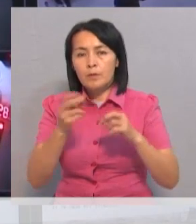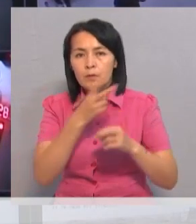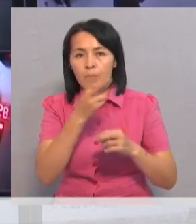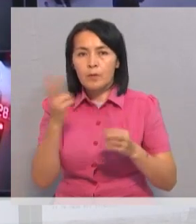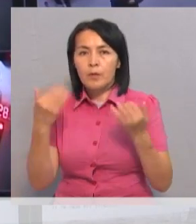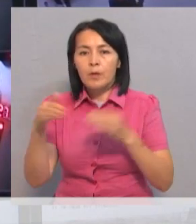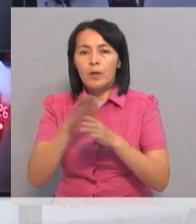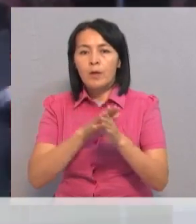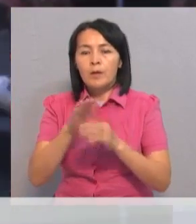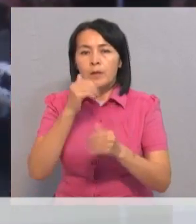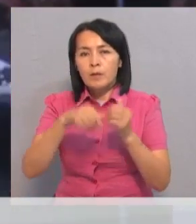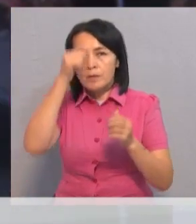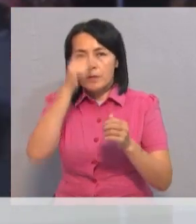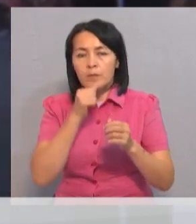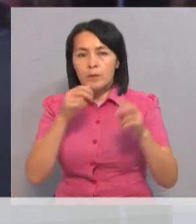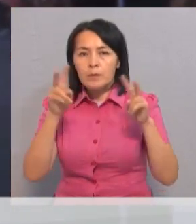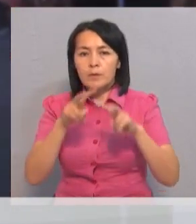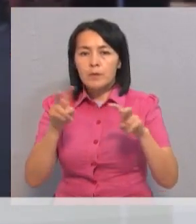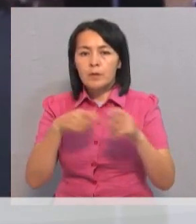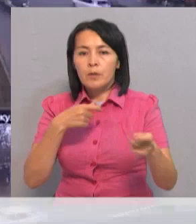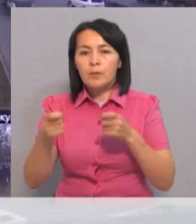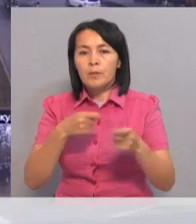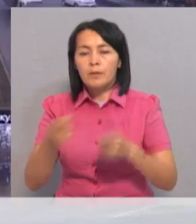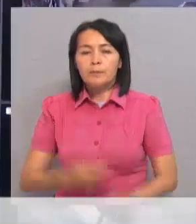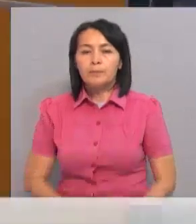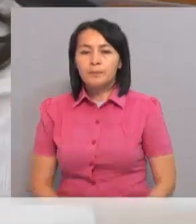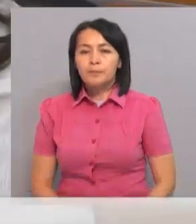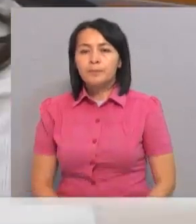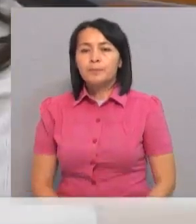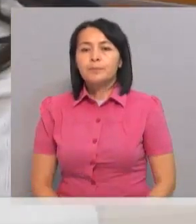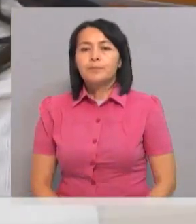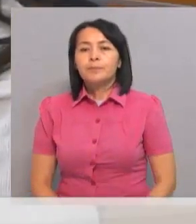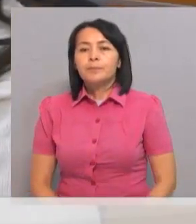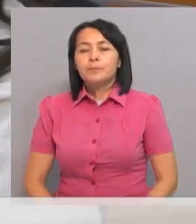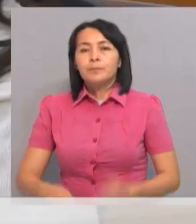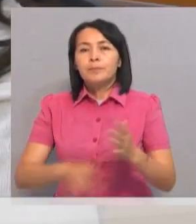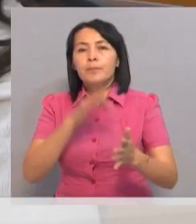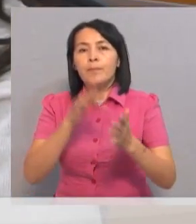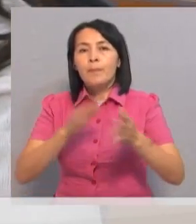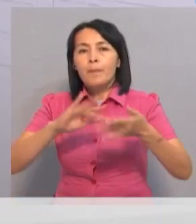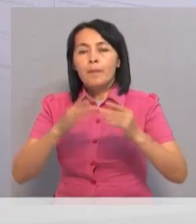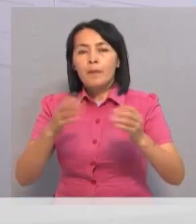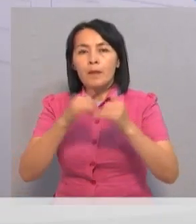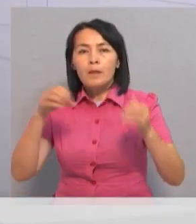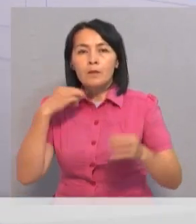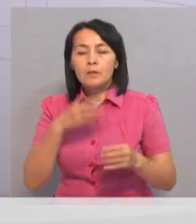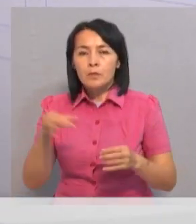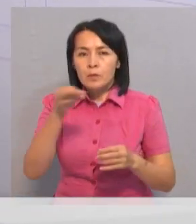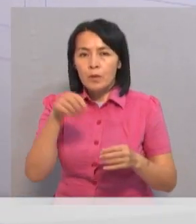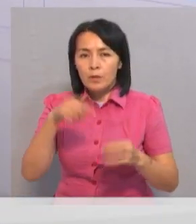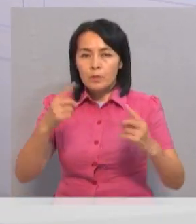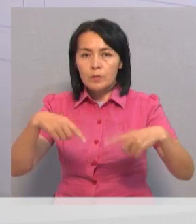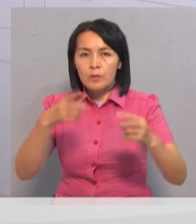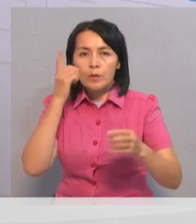обращений ведется ежемесячный рейтинг управления Акиматов. Центром цифрового развития Туркестанской области